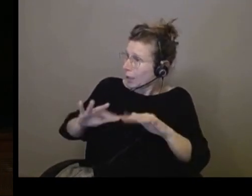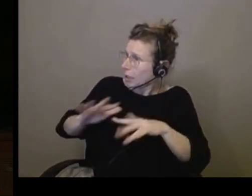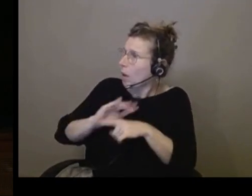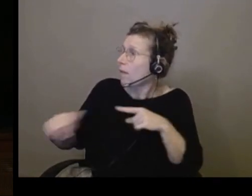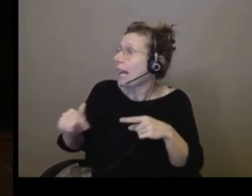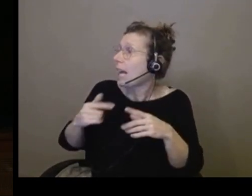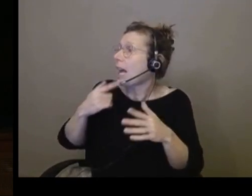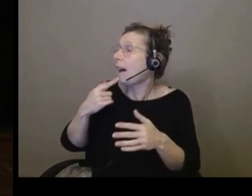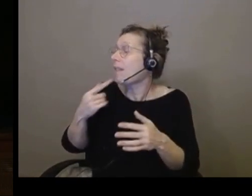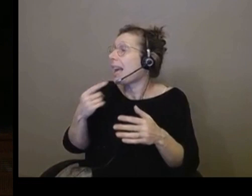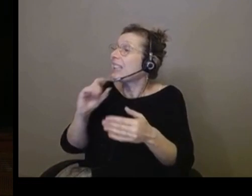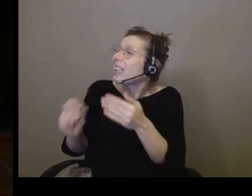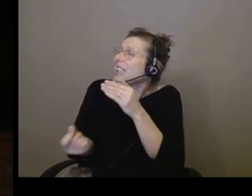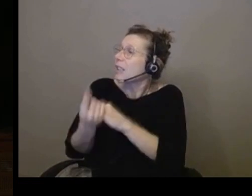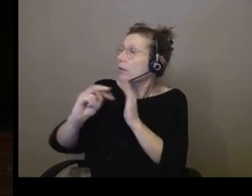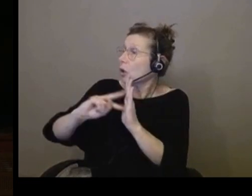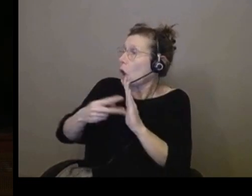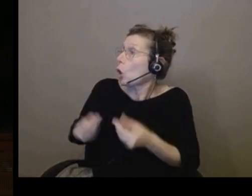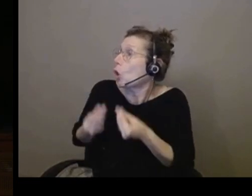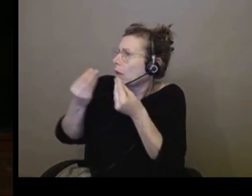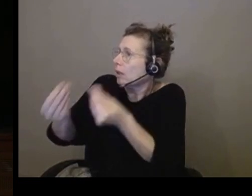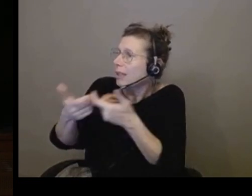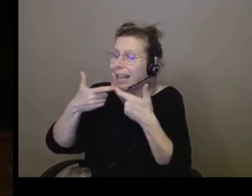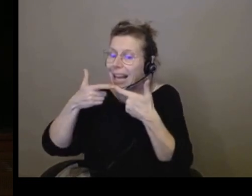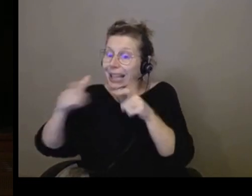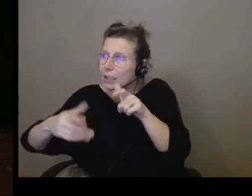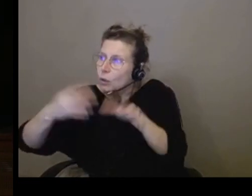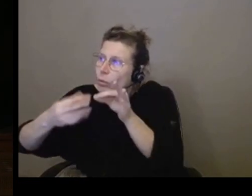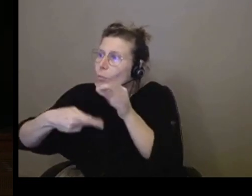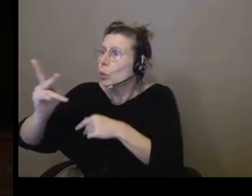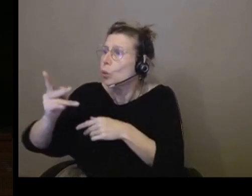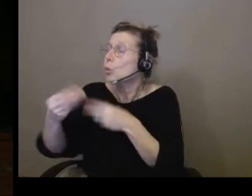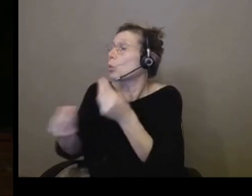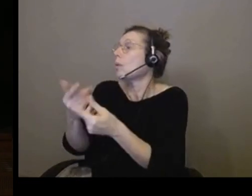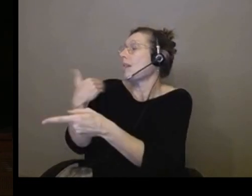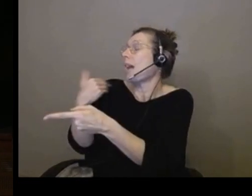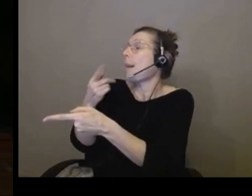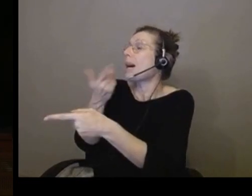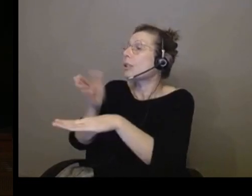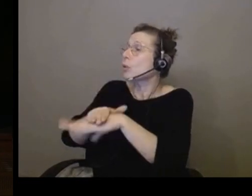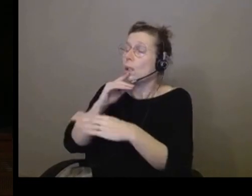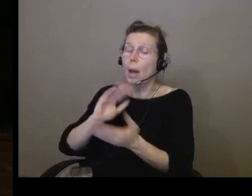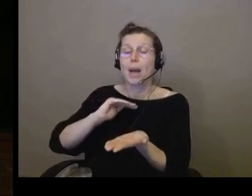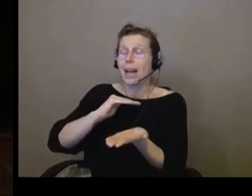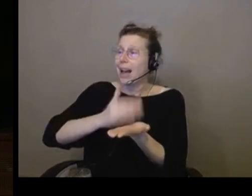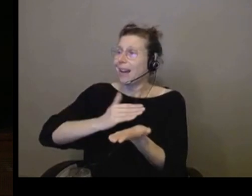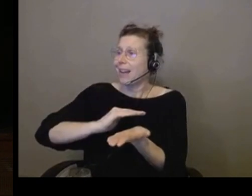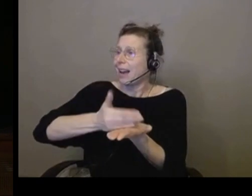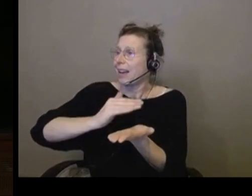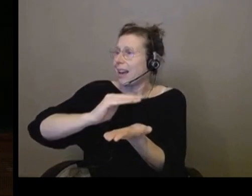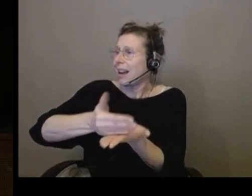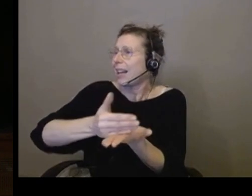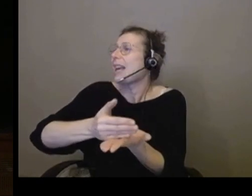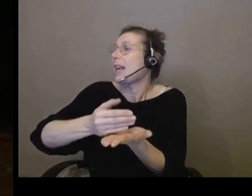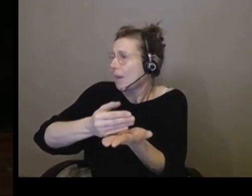'accessibilité ? Et puis, vous parliez des stations annoncées vocalement. Vous vous doutez bien que je vais aller vous chercher un peu là-dessus. Est-ce que